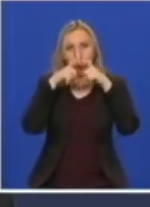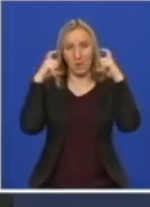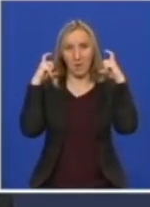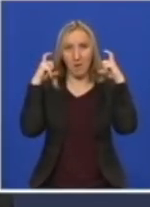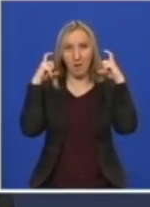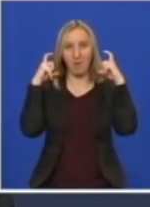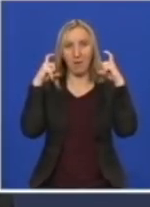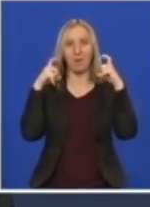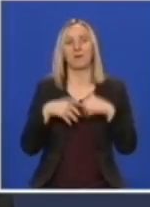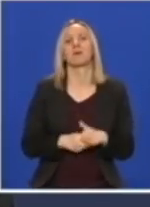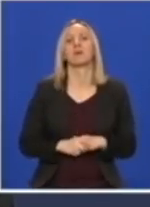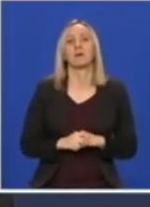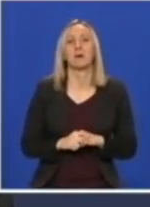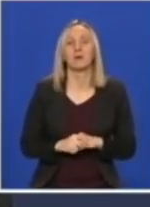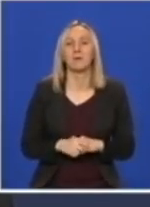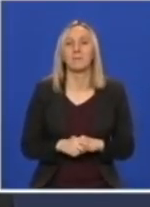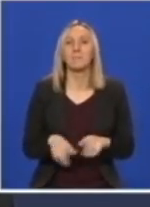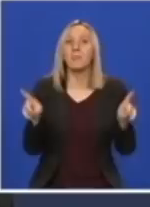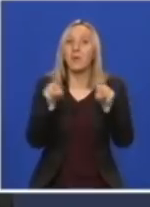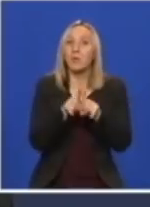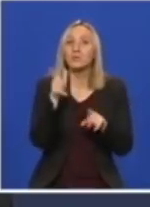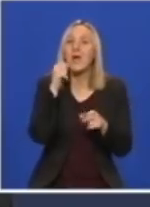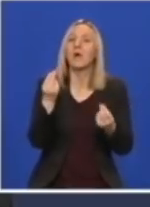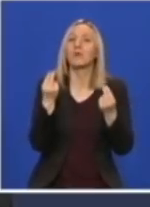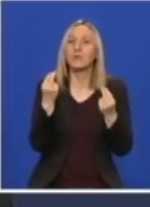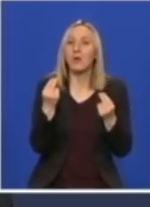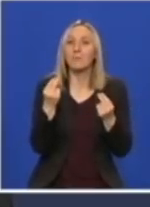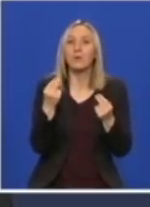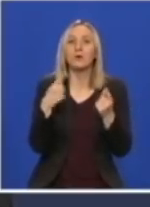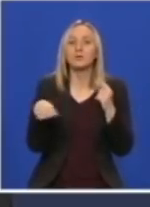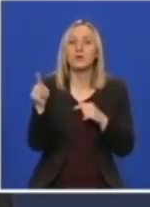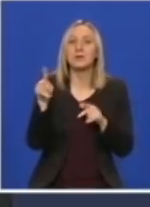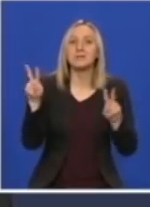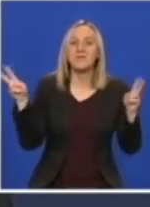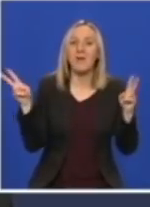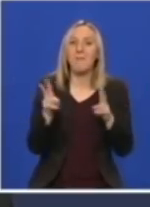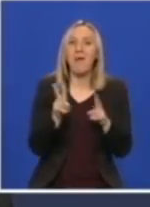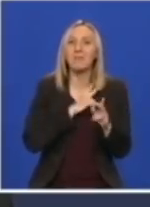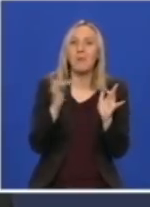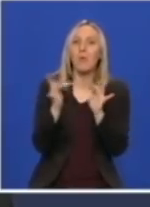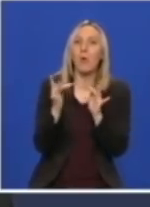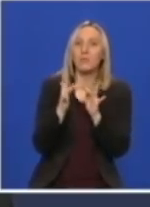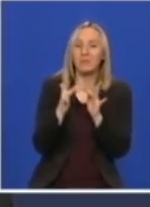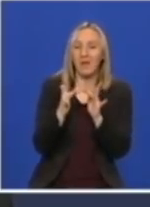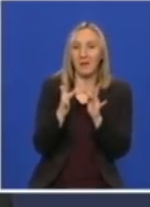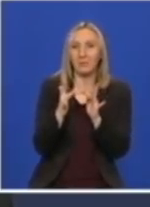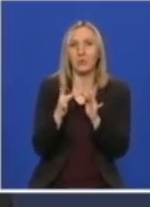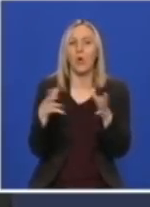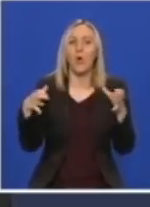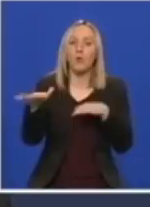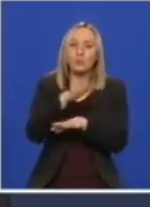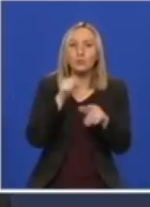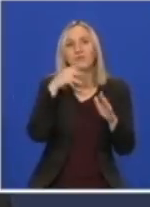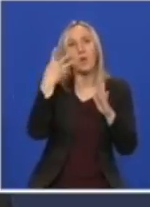S druge strane, jako je dobro to što sve manje kontakata imamo, to nije dobro u socijalnom smislu, u